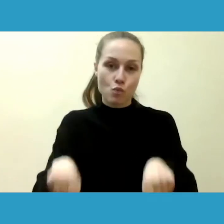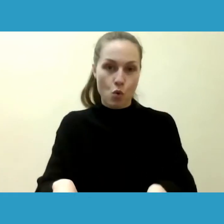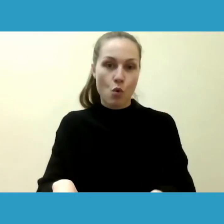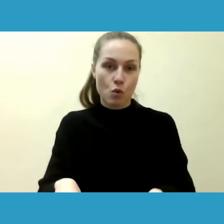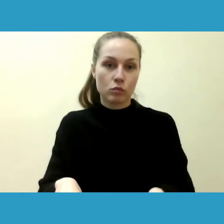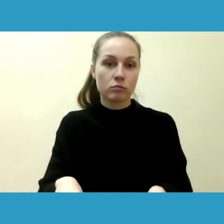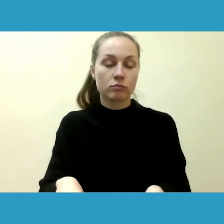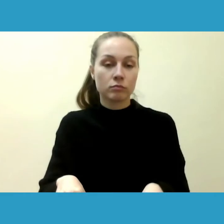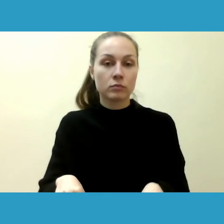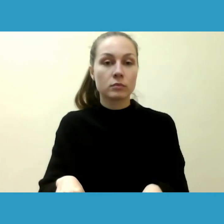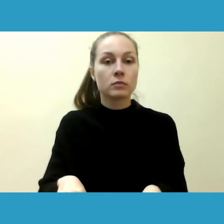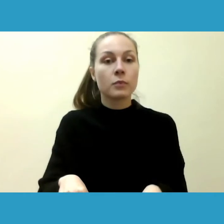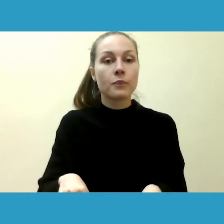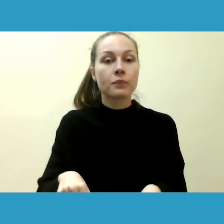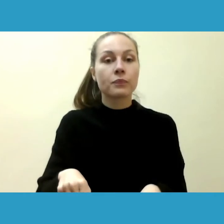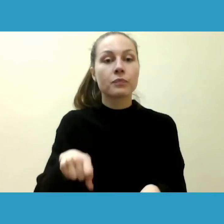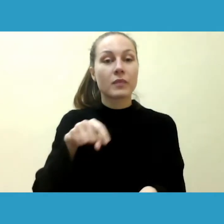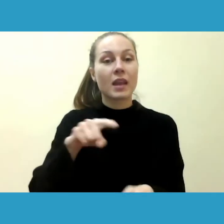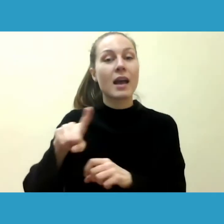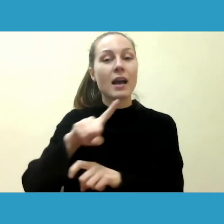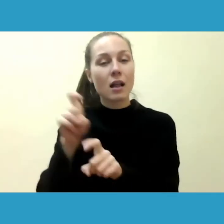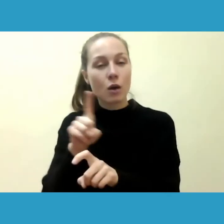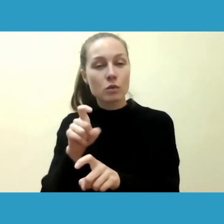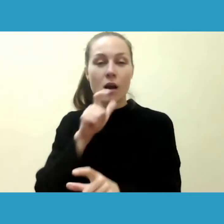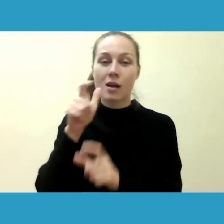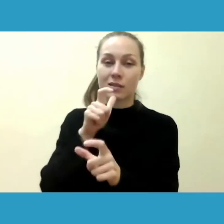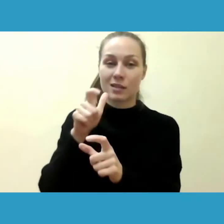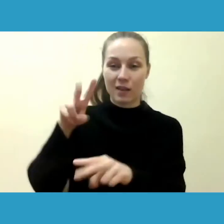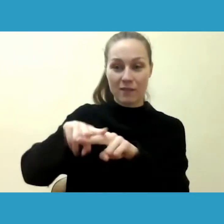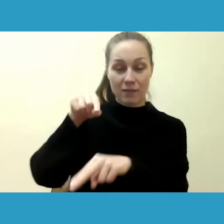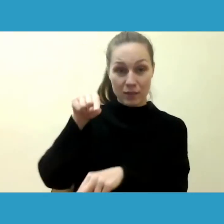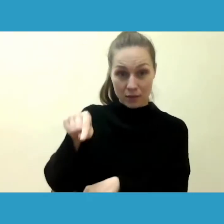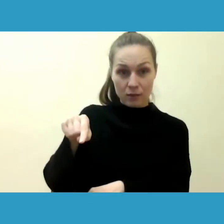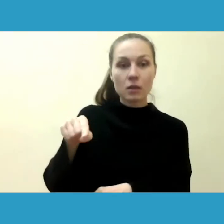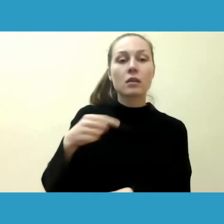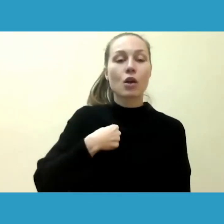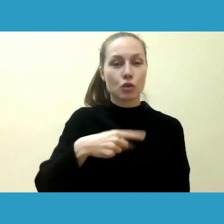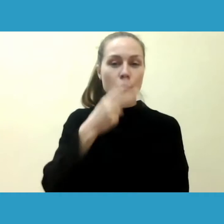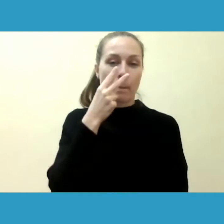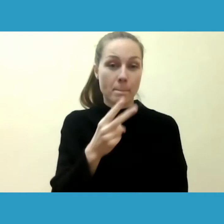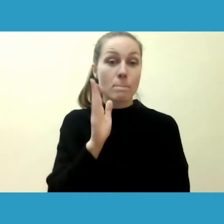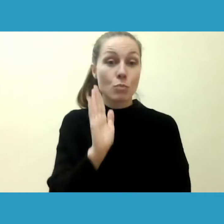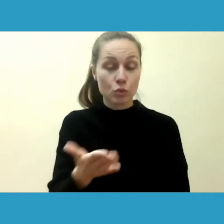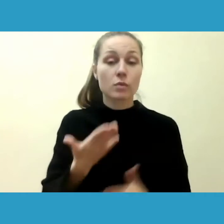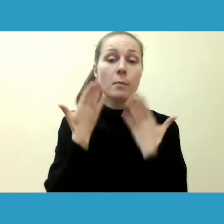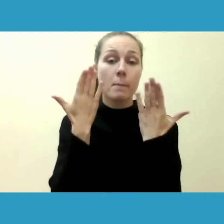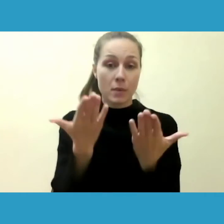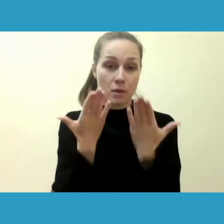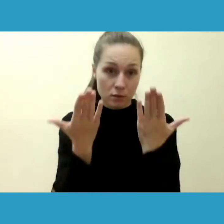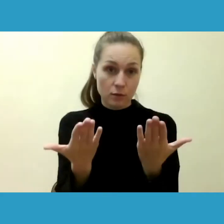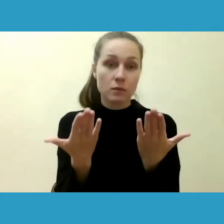transliacijoje esančioje klausimų atsakymų skildyje. Aš viską tikrai matysiu ir perskaitysiu